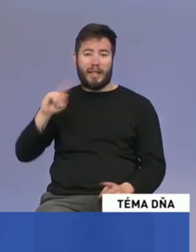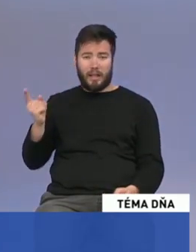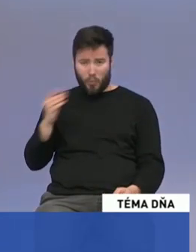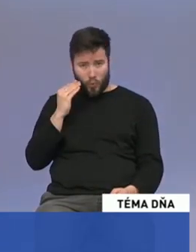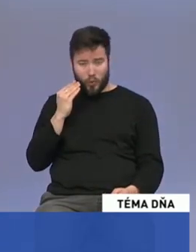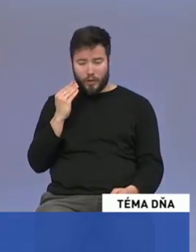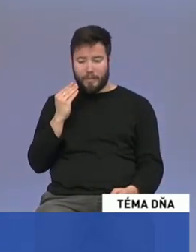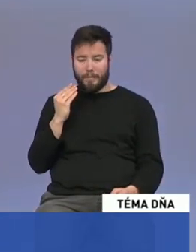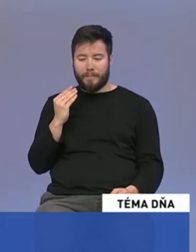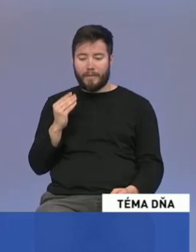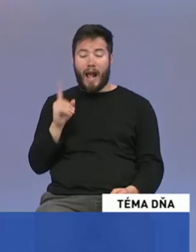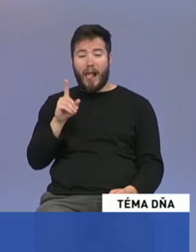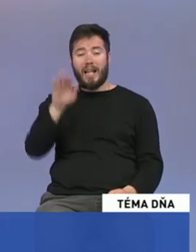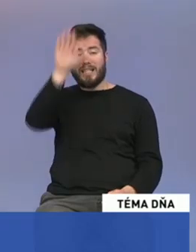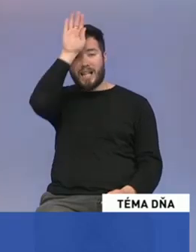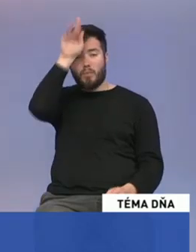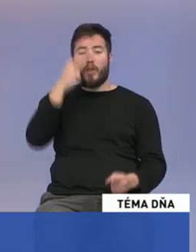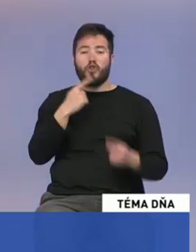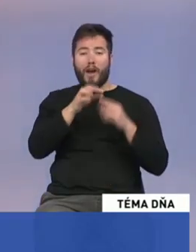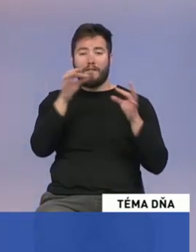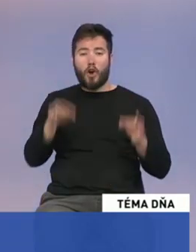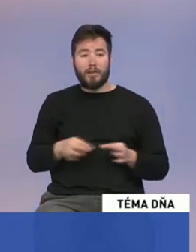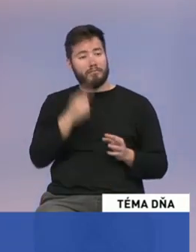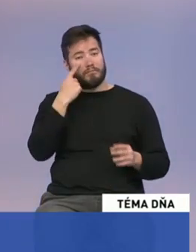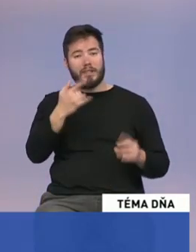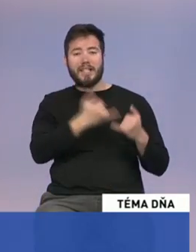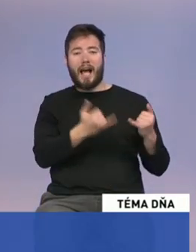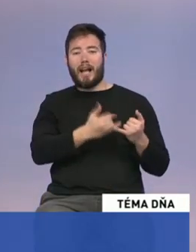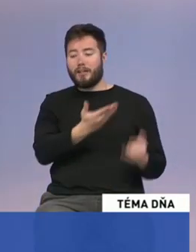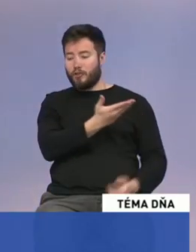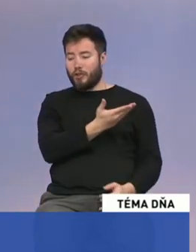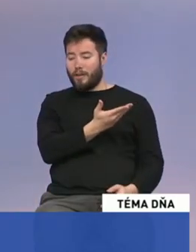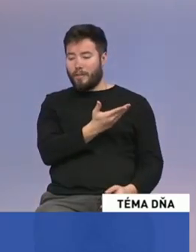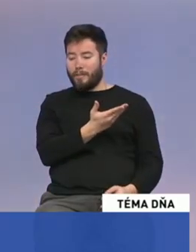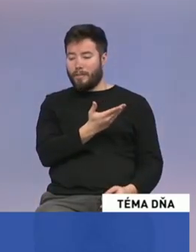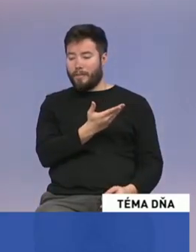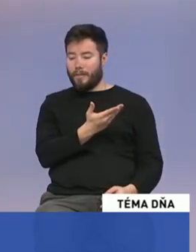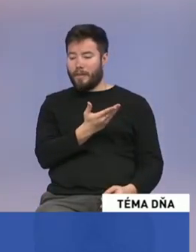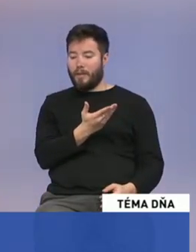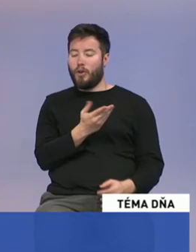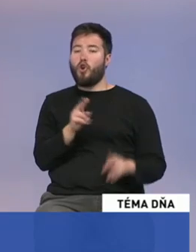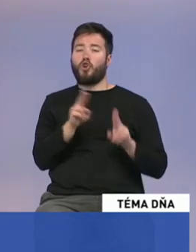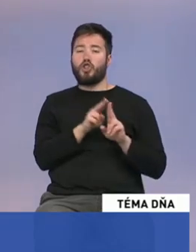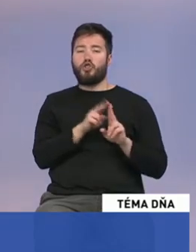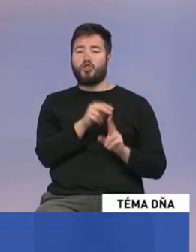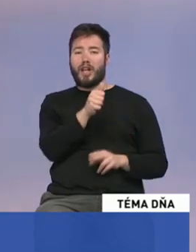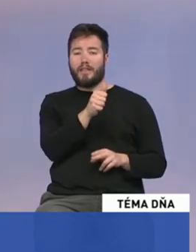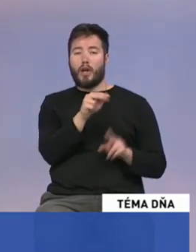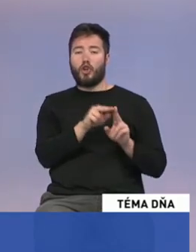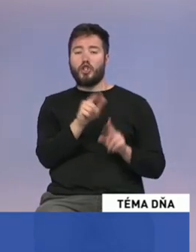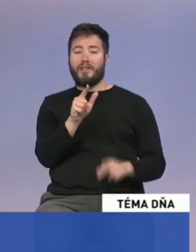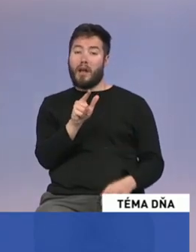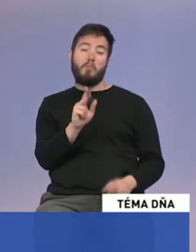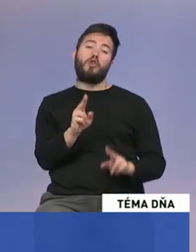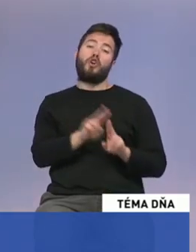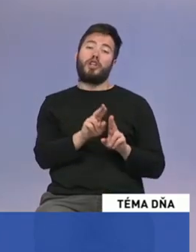vidíte, že dôsledky tohoto istambulského dohovoru už sa prejavujú v zahraničí, kedy sa už píšu kolónky rodič 1, rodič 2, a dokonca aj rodič 3.